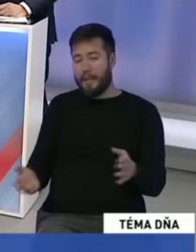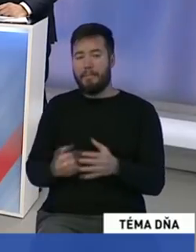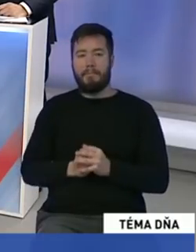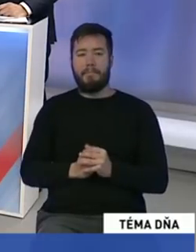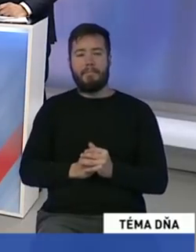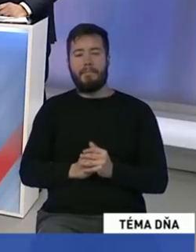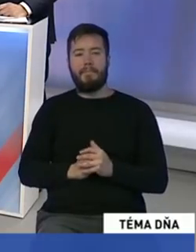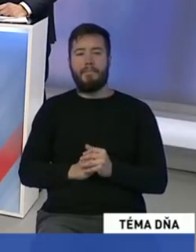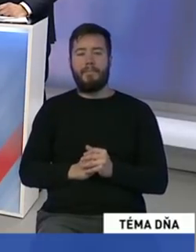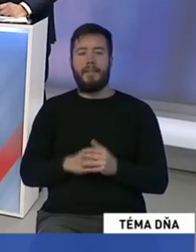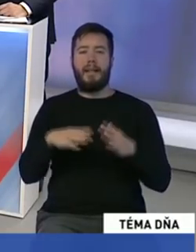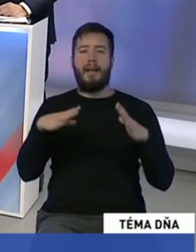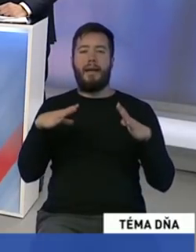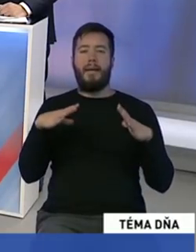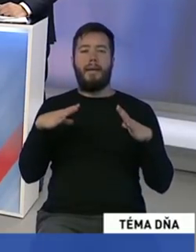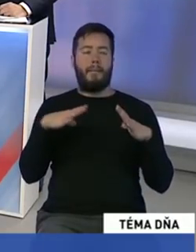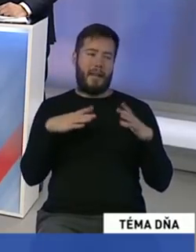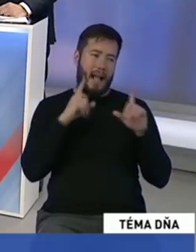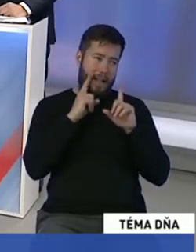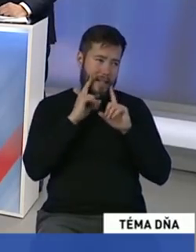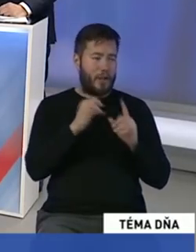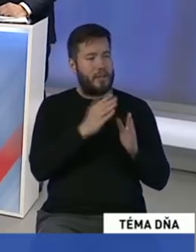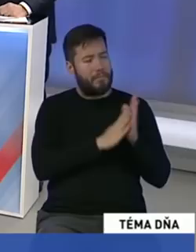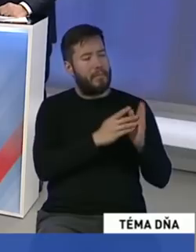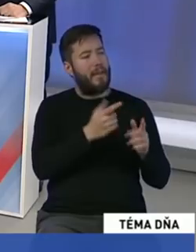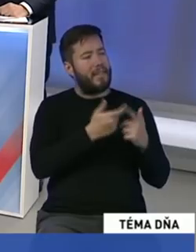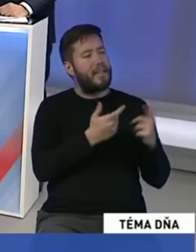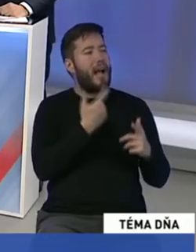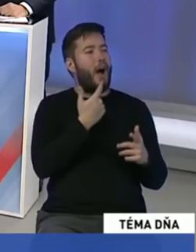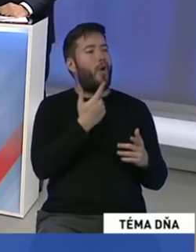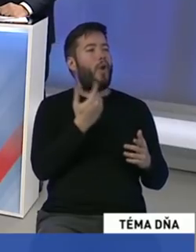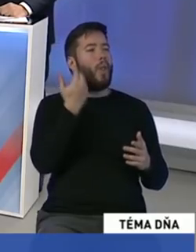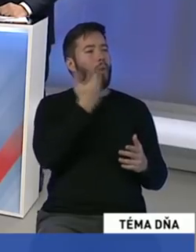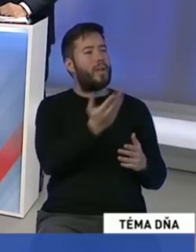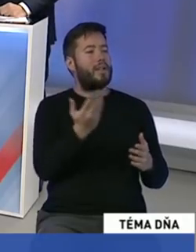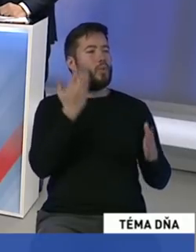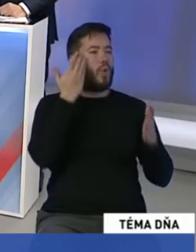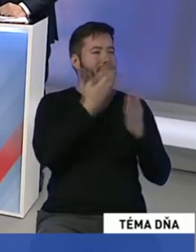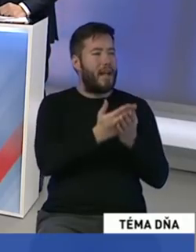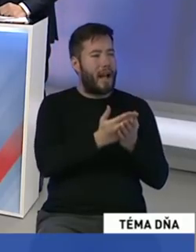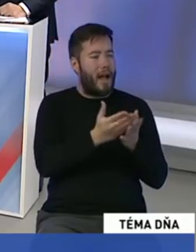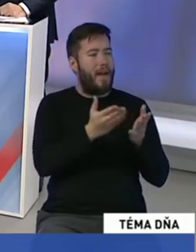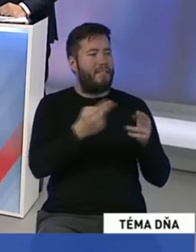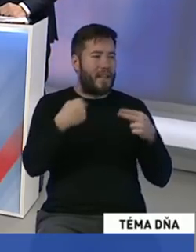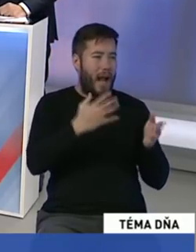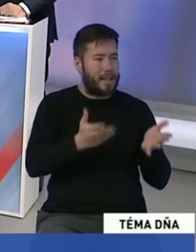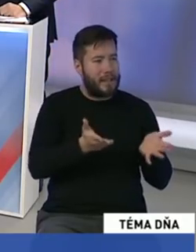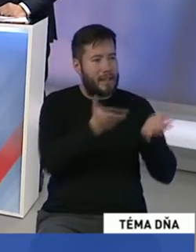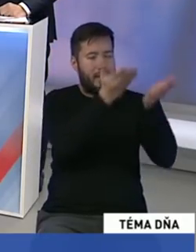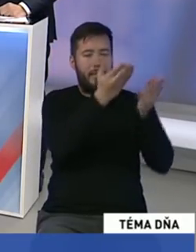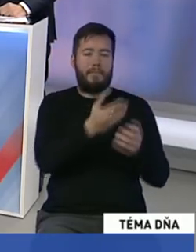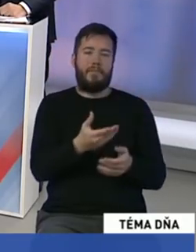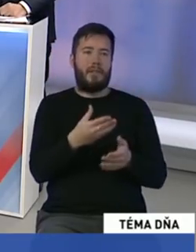povedať, ako by ste prinavrátili tú dôveru ľudí, pretože veľmi často sa tu hovorí o tom, že áno, musíme transparentne obsadzovať rôzne tie pozície, či už